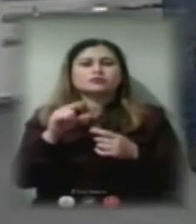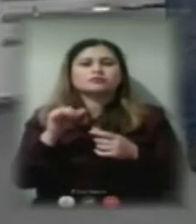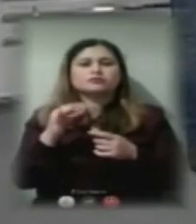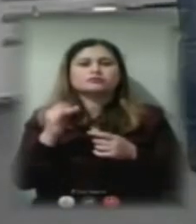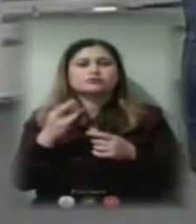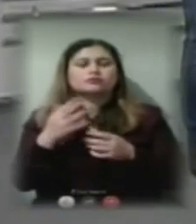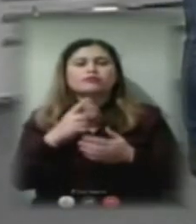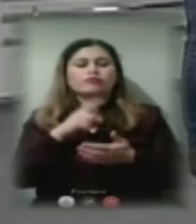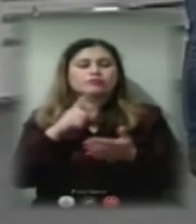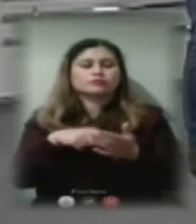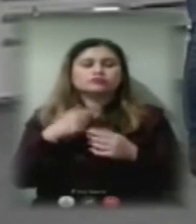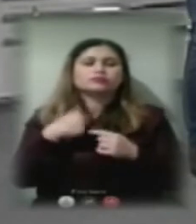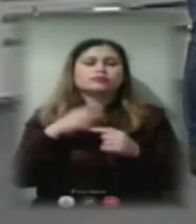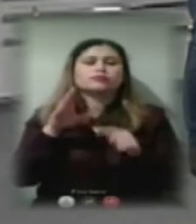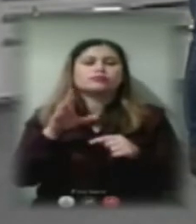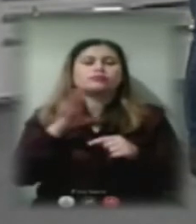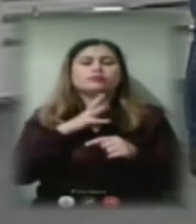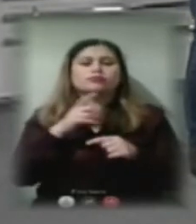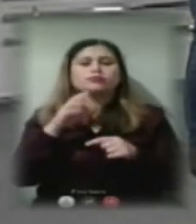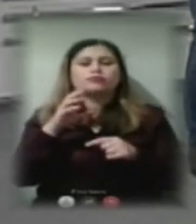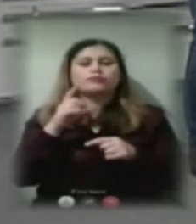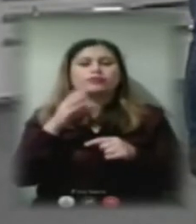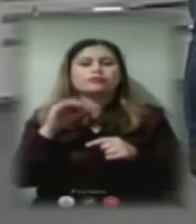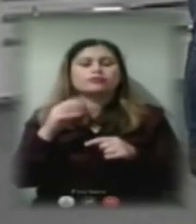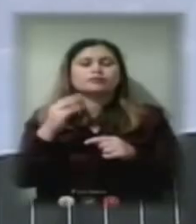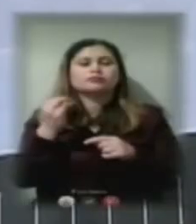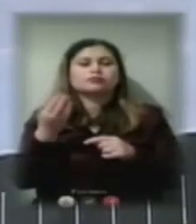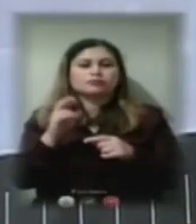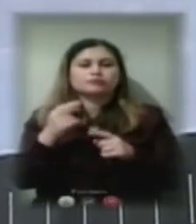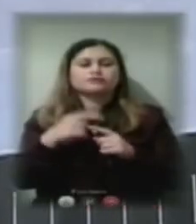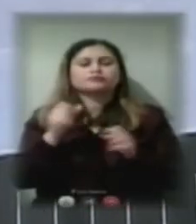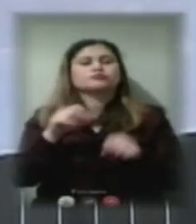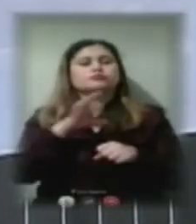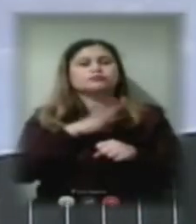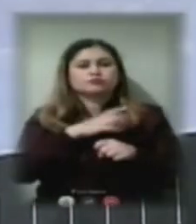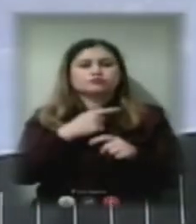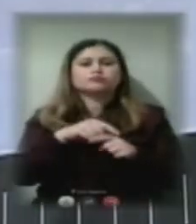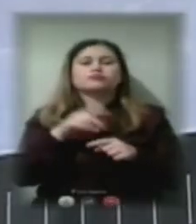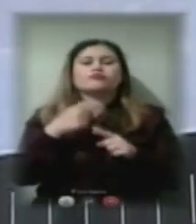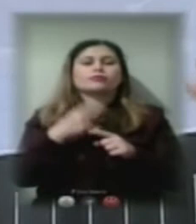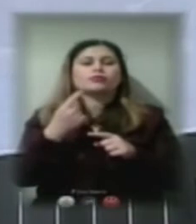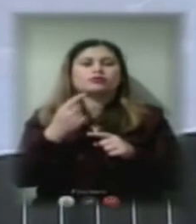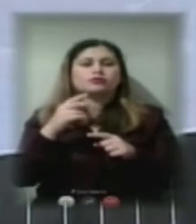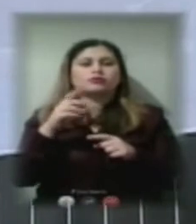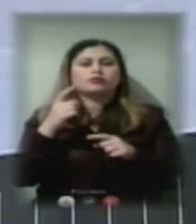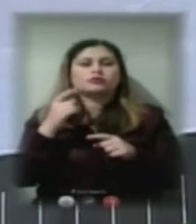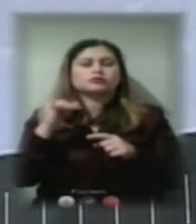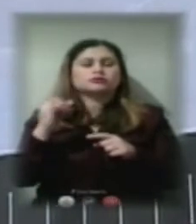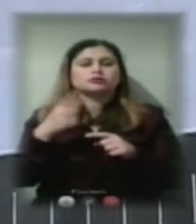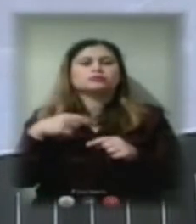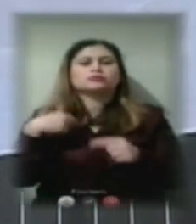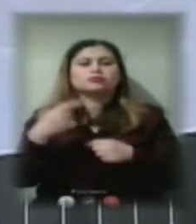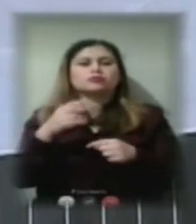винесемо як одну з тем нашої програми «Тема дня», або, можливо, це стане темою для одних із наступних звітів